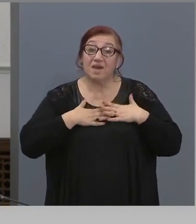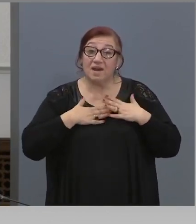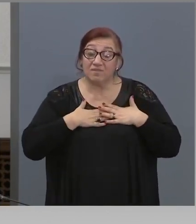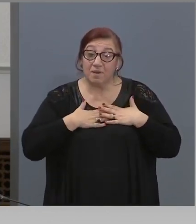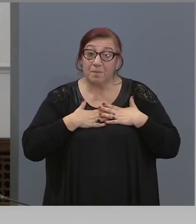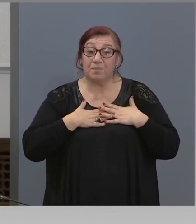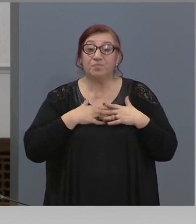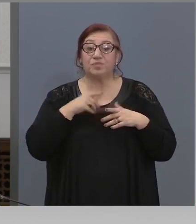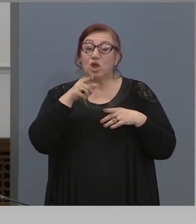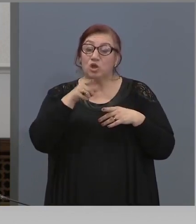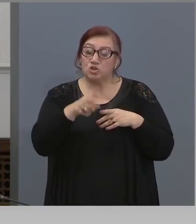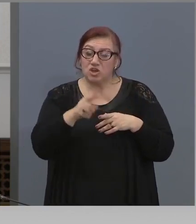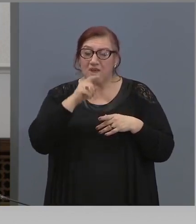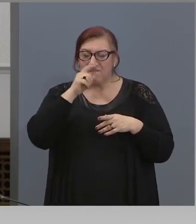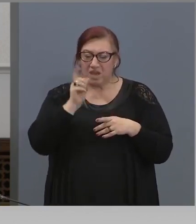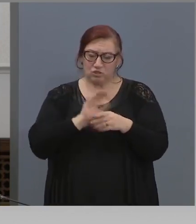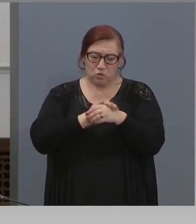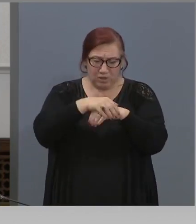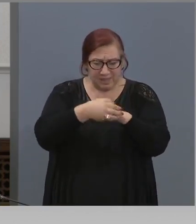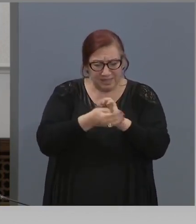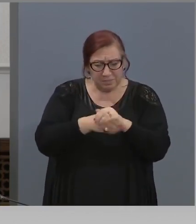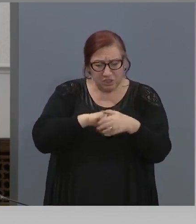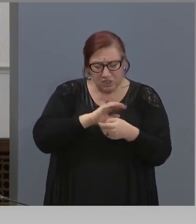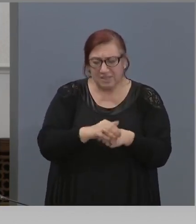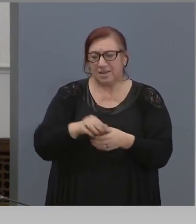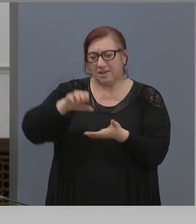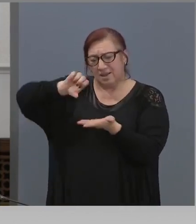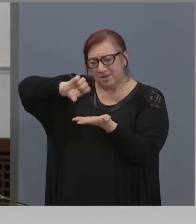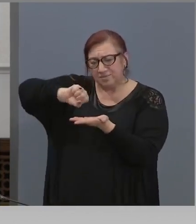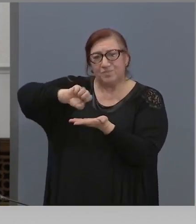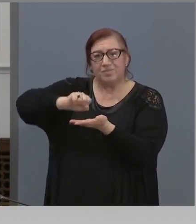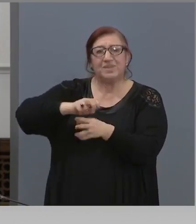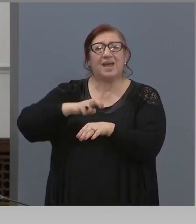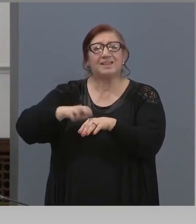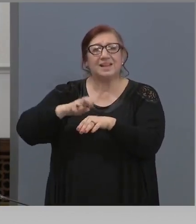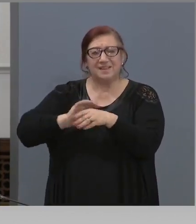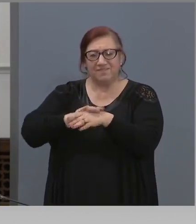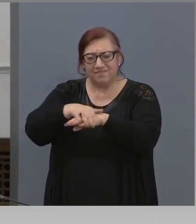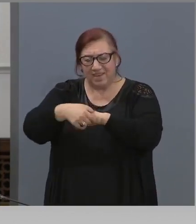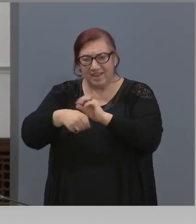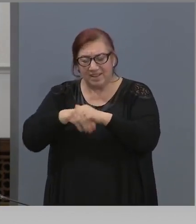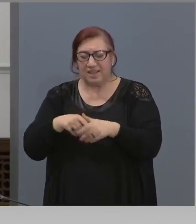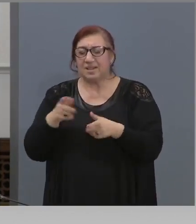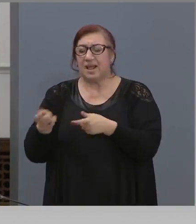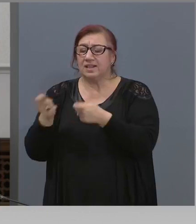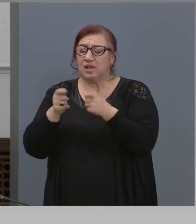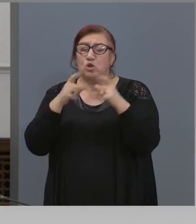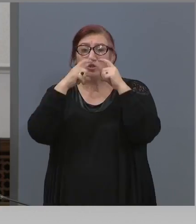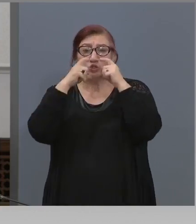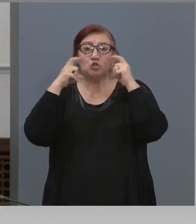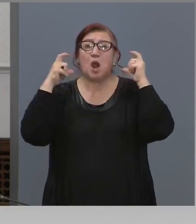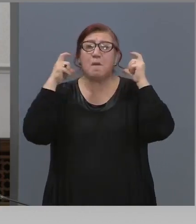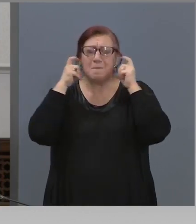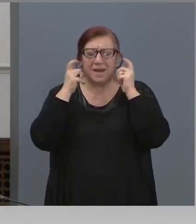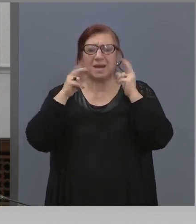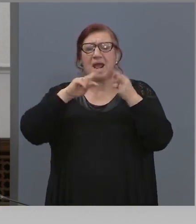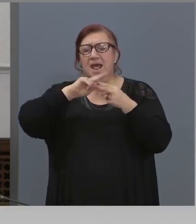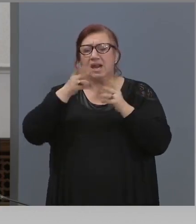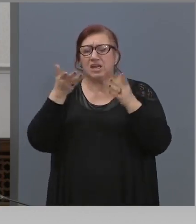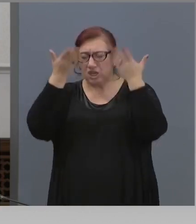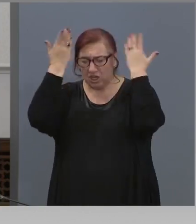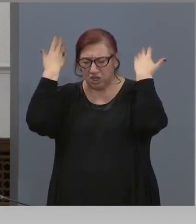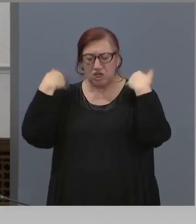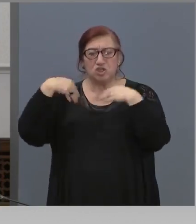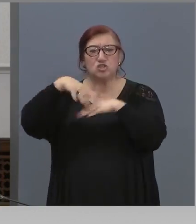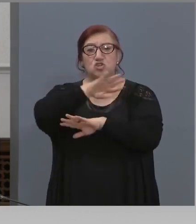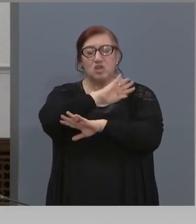Че това да си измиеш ръцета, да се дезинфекцираш, да си сложиш марля, шау, или каквото и де, да